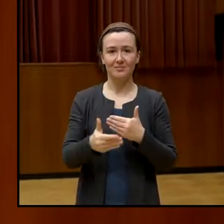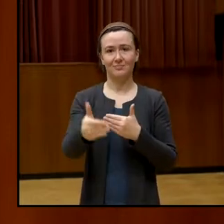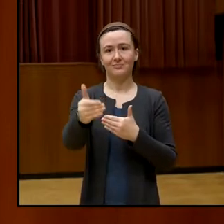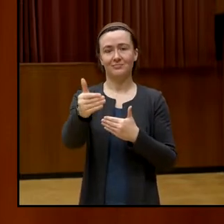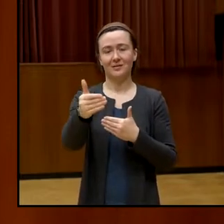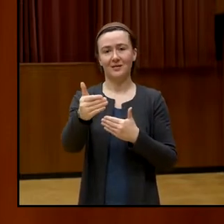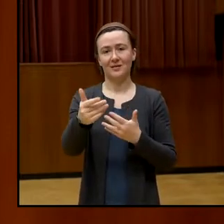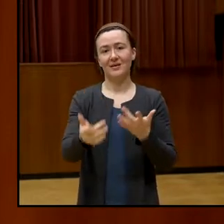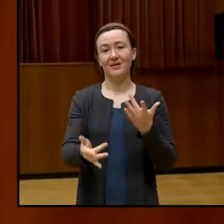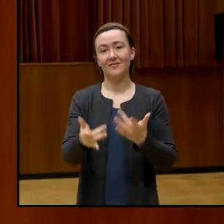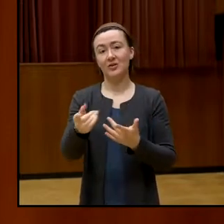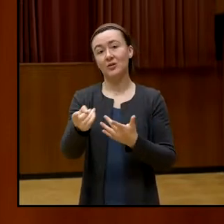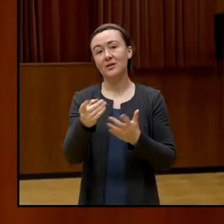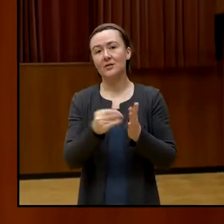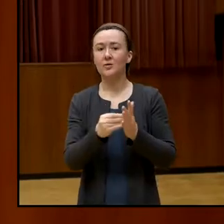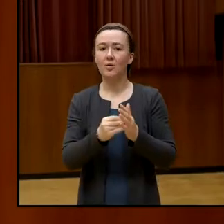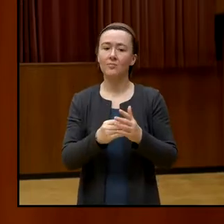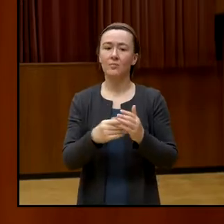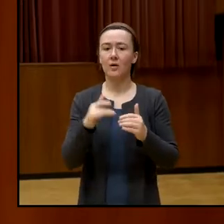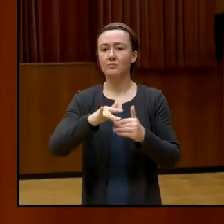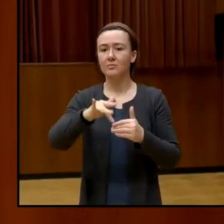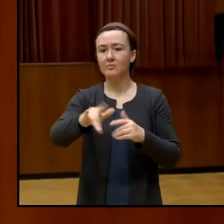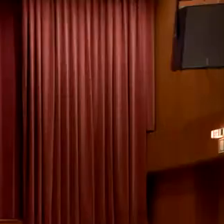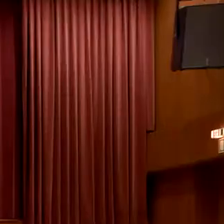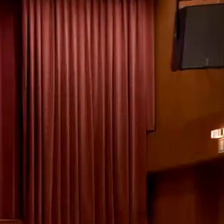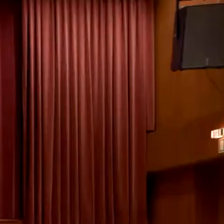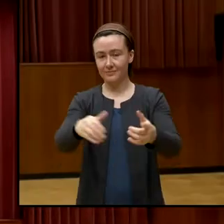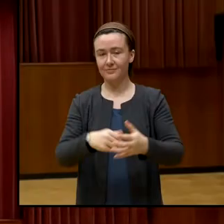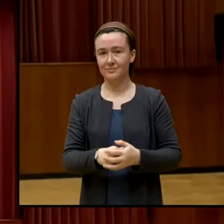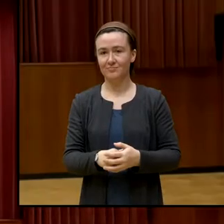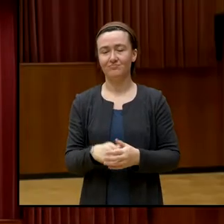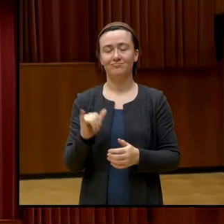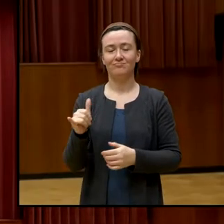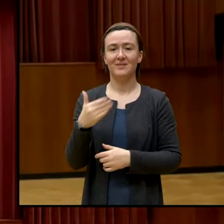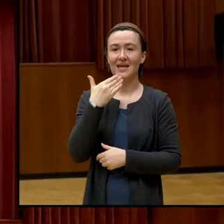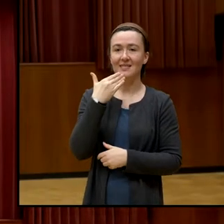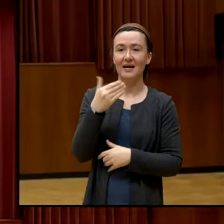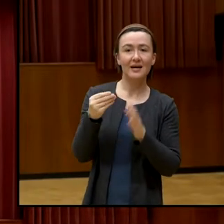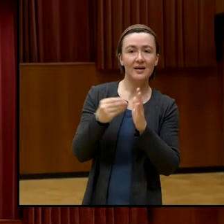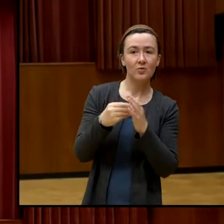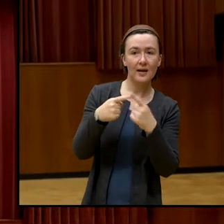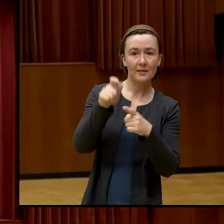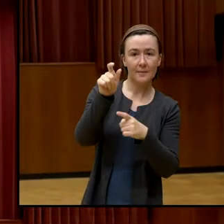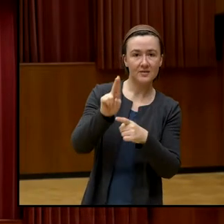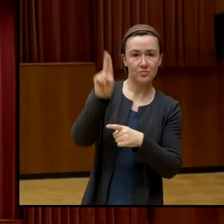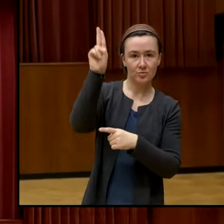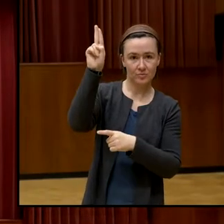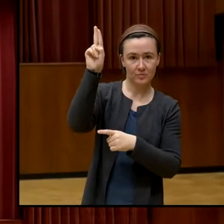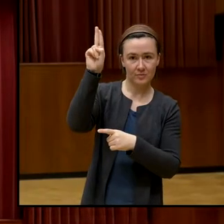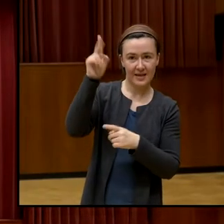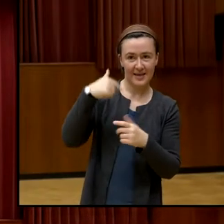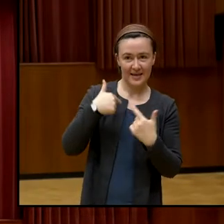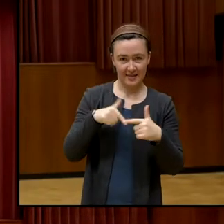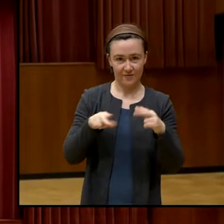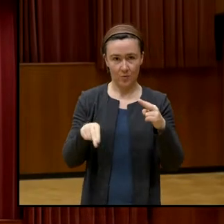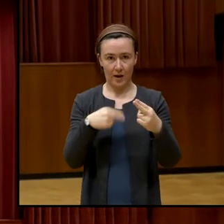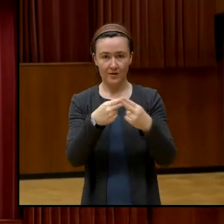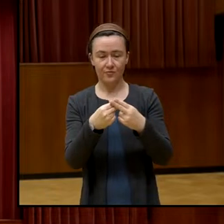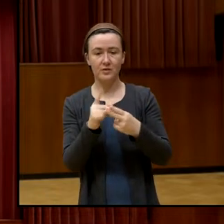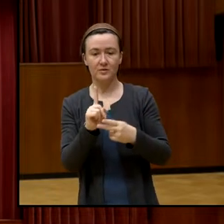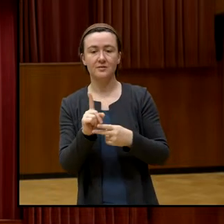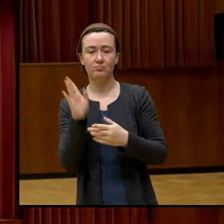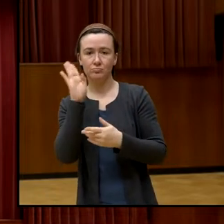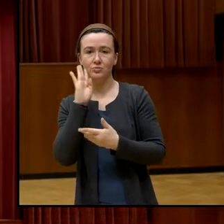wird es wahrscheinlich noch einige mehr geben. Ja, Dankeschön. Es gibt auch eine Wortmeldung? Achso, einen Moment, ja, bitte,